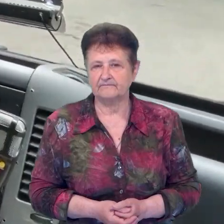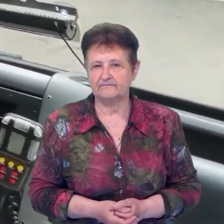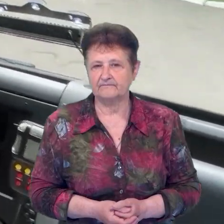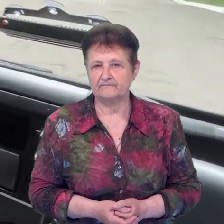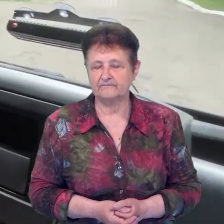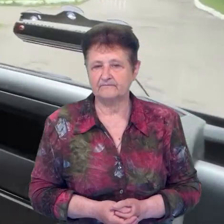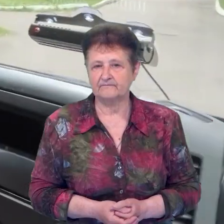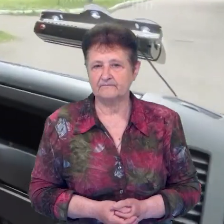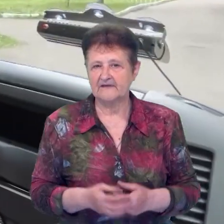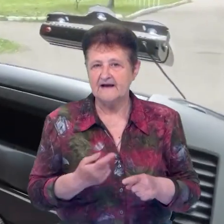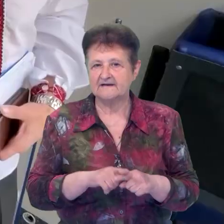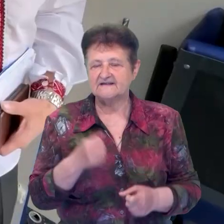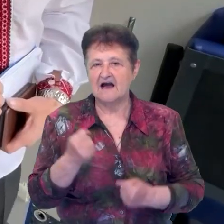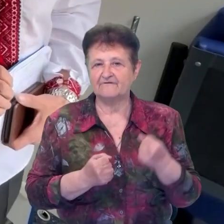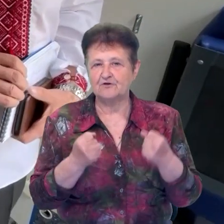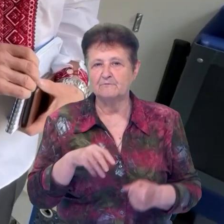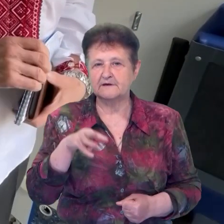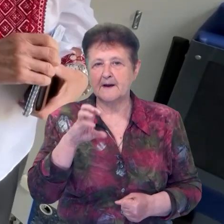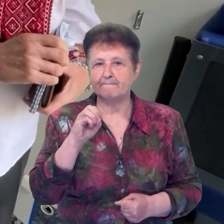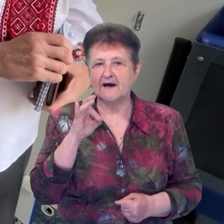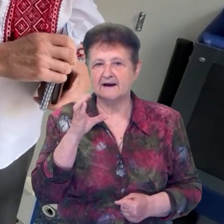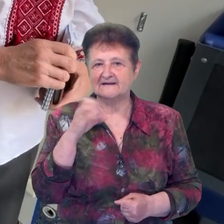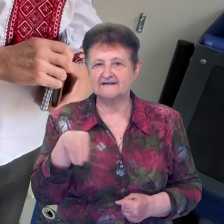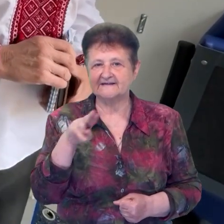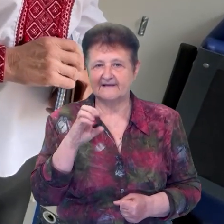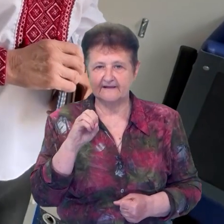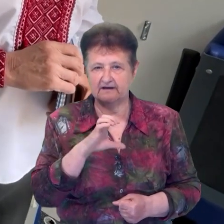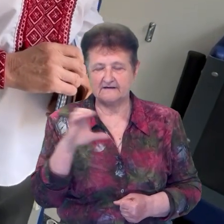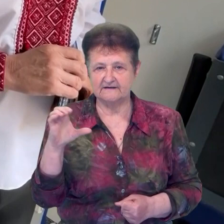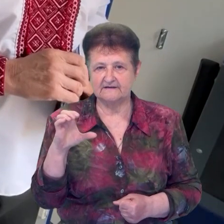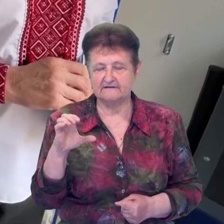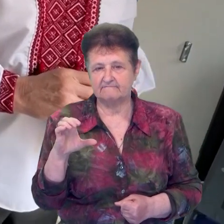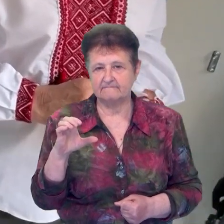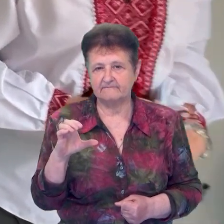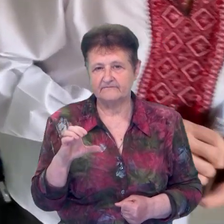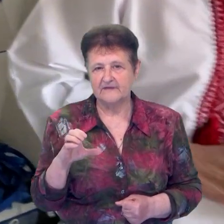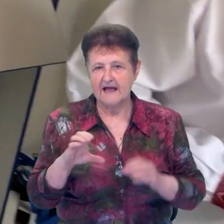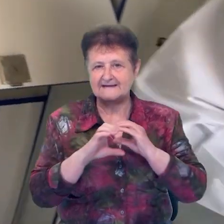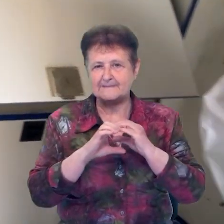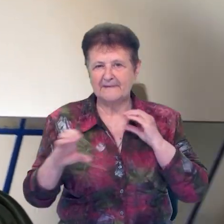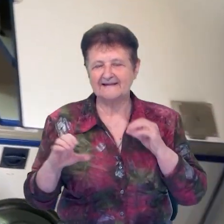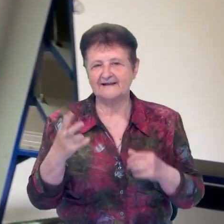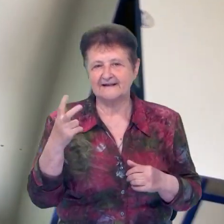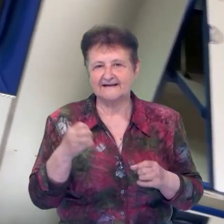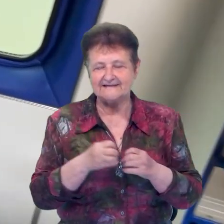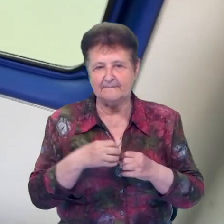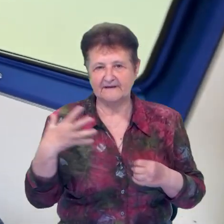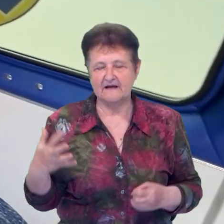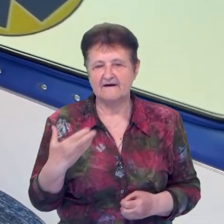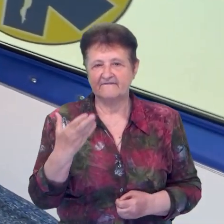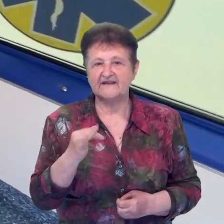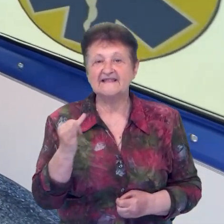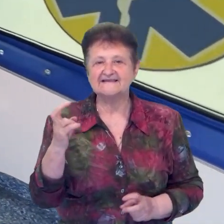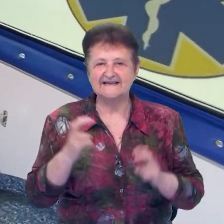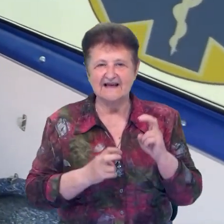Це автомобіль Мерседес Бенз, спринтер 315. От він із